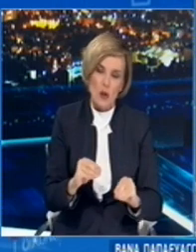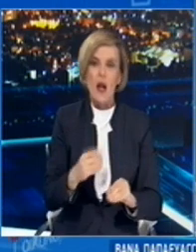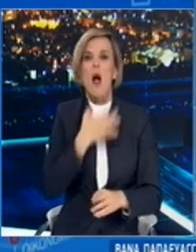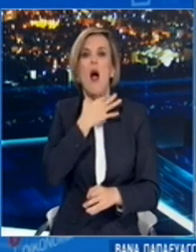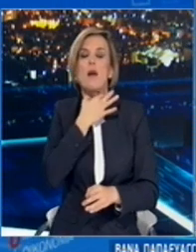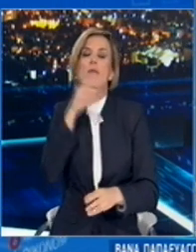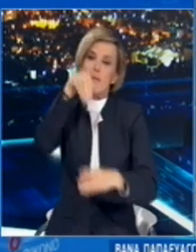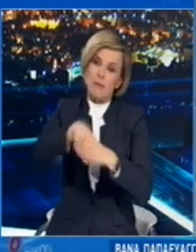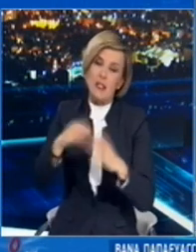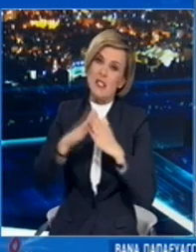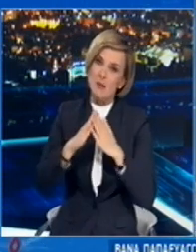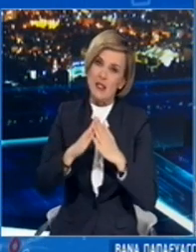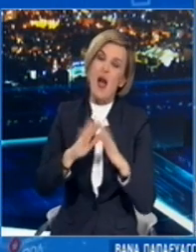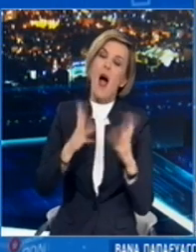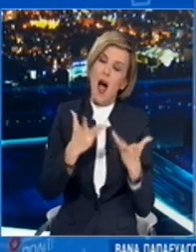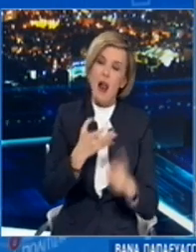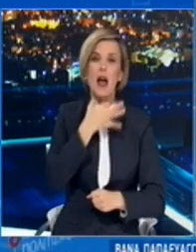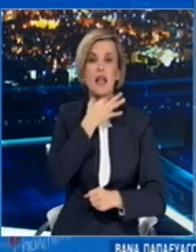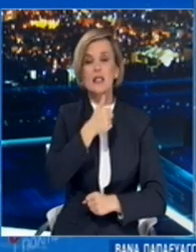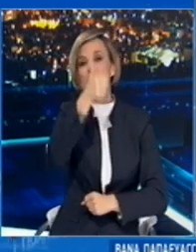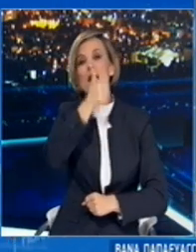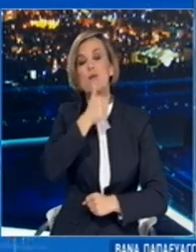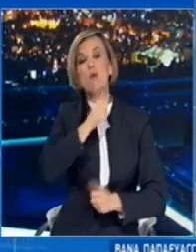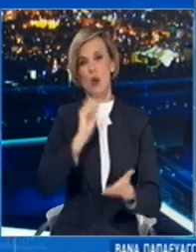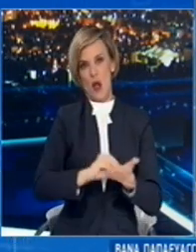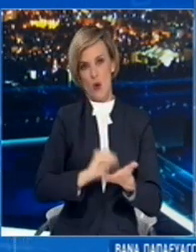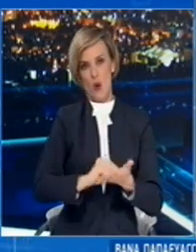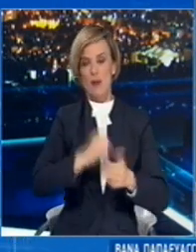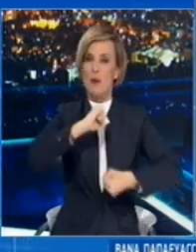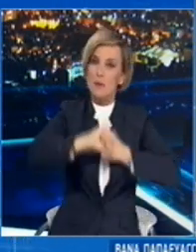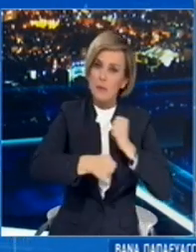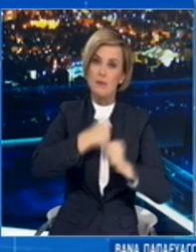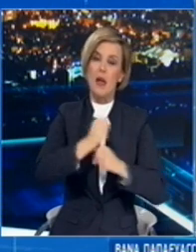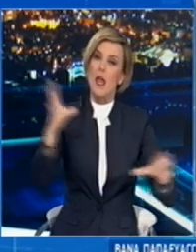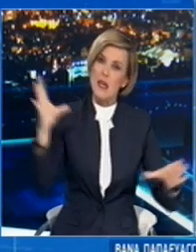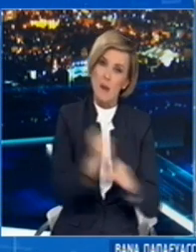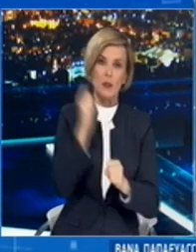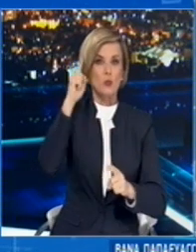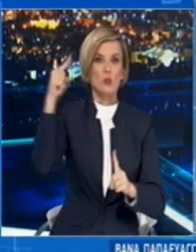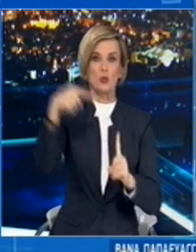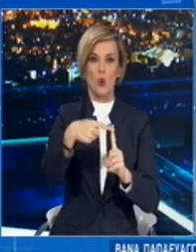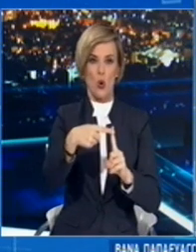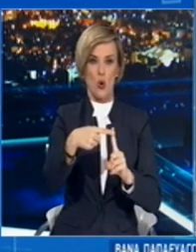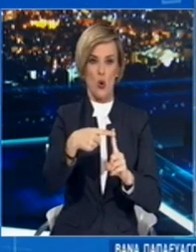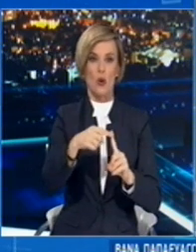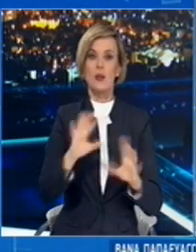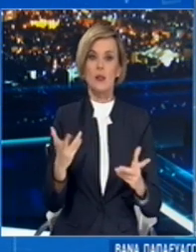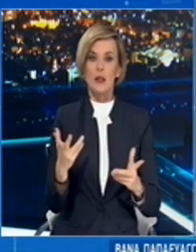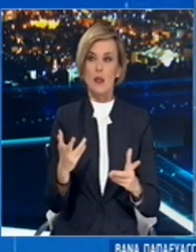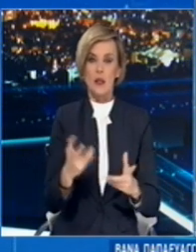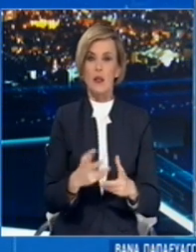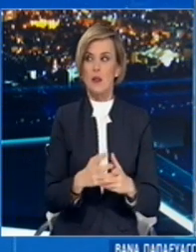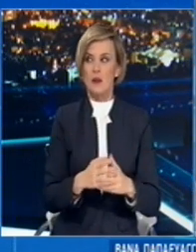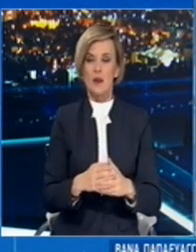συμμαχός μας αλλά δεν πρέπει να χάσουμε το κουράγι μας και να παρατήσουμε αυτή την προσπάθεια να πετύχουμε το στόχο μας που δεν είναι τίποτα άλλο από το να φτάσουμε στα ραντεβού μας με το